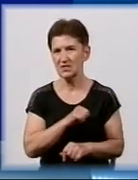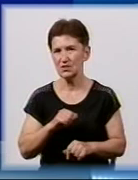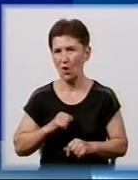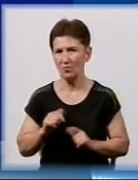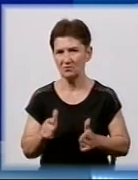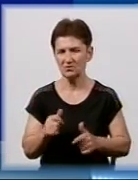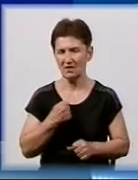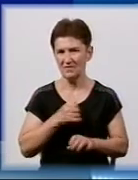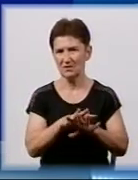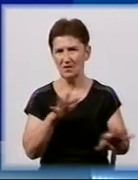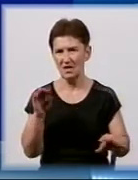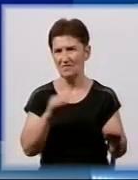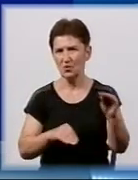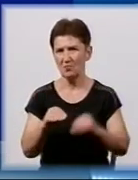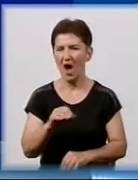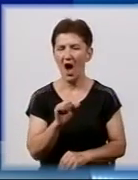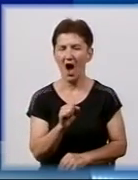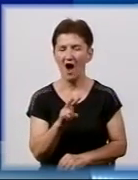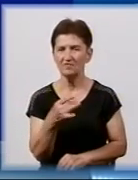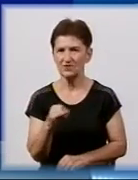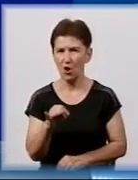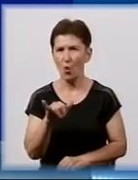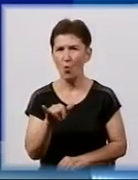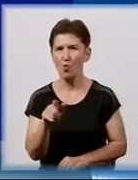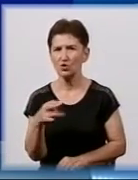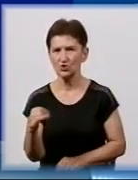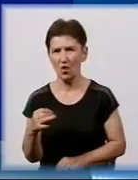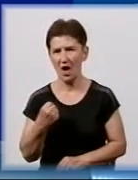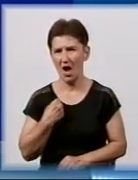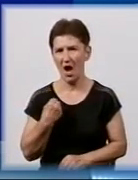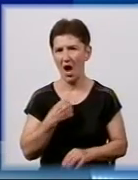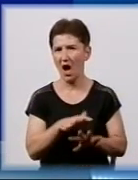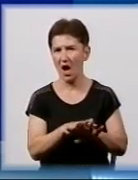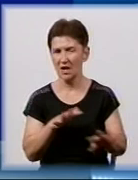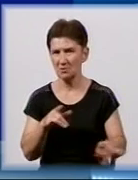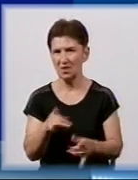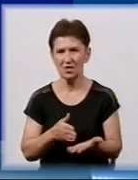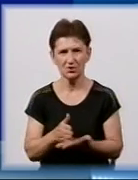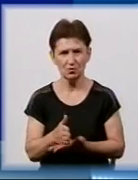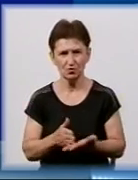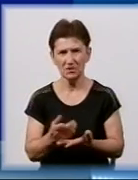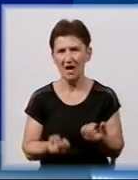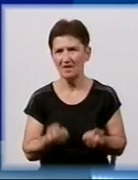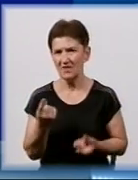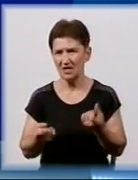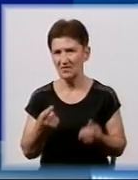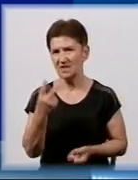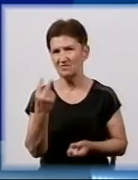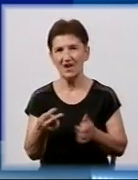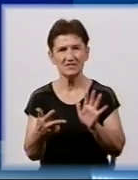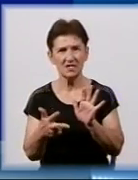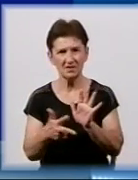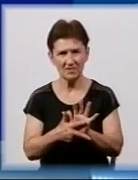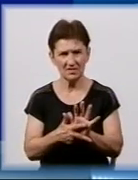формування у складі Австро-Угорської армії в роки Першої світової війни. Служити в Легіоні виявили бажання 28 тисяч